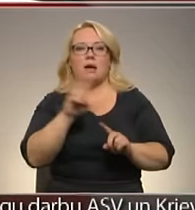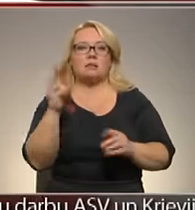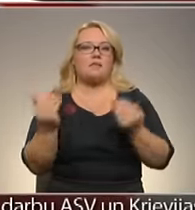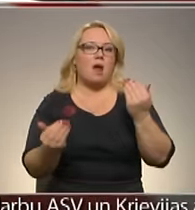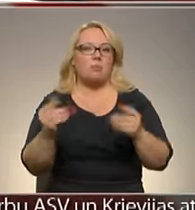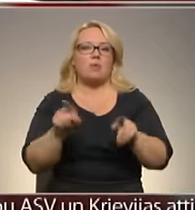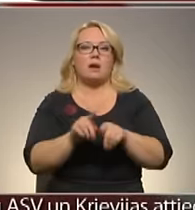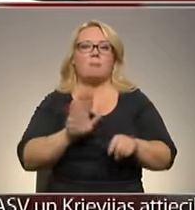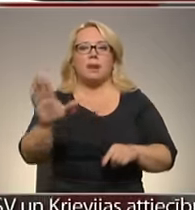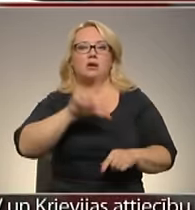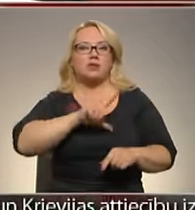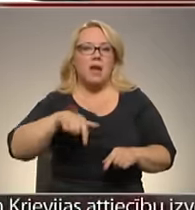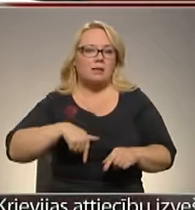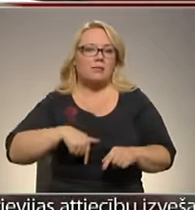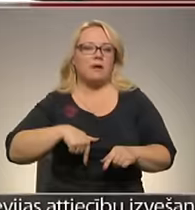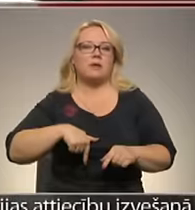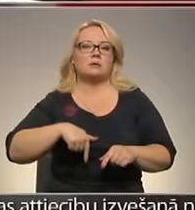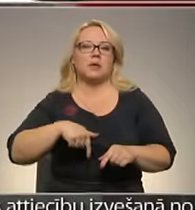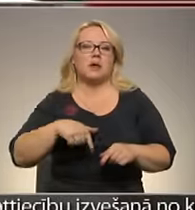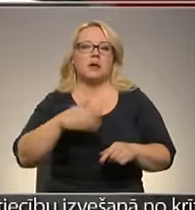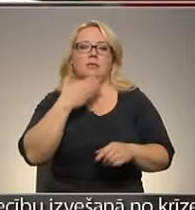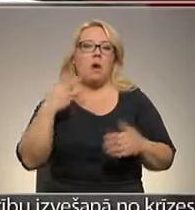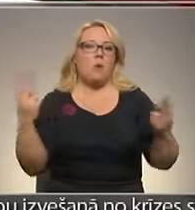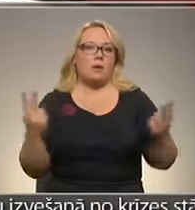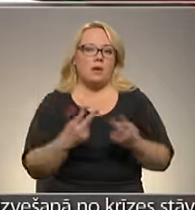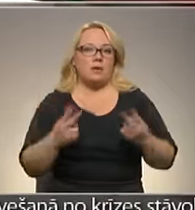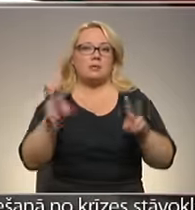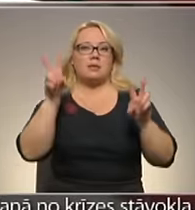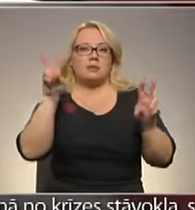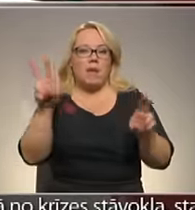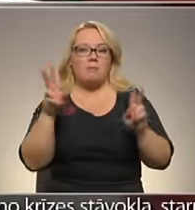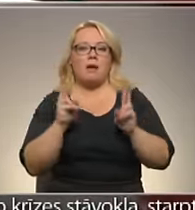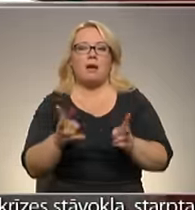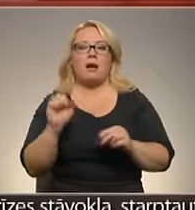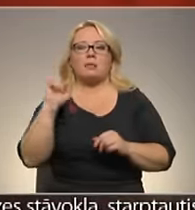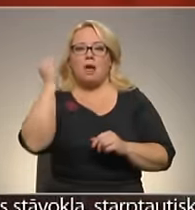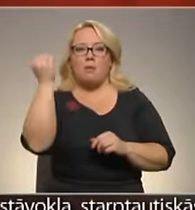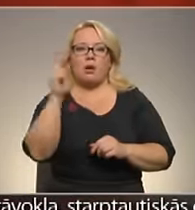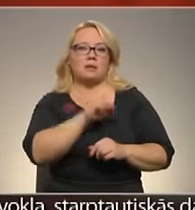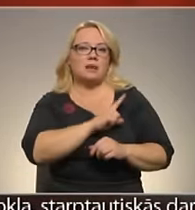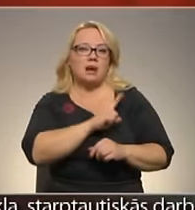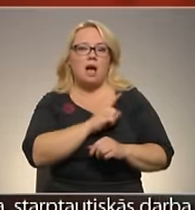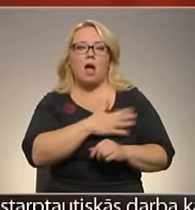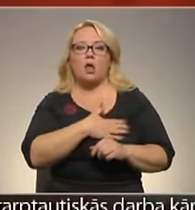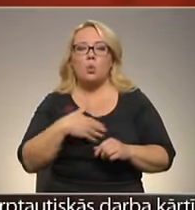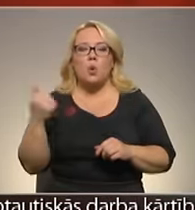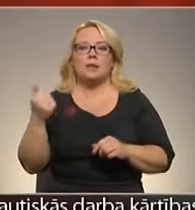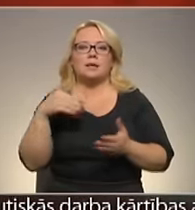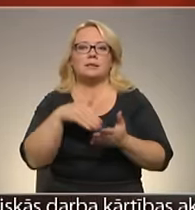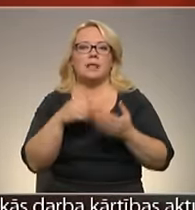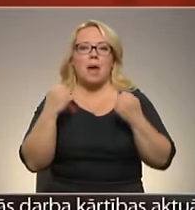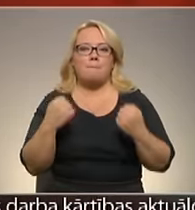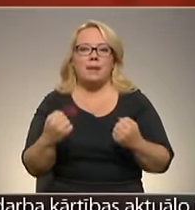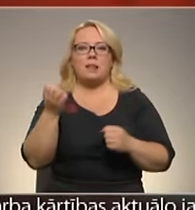tāda, priekš Latvijas varbūt negluži ierasta tēma, ir tā, ka demokrātijas sargā ļoti stabila,